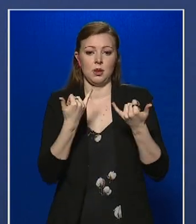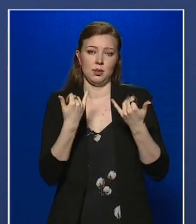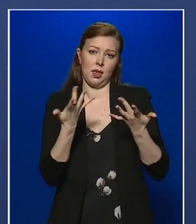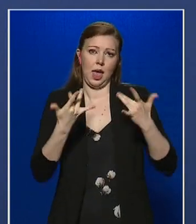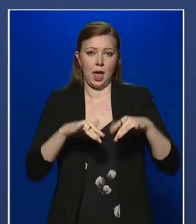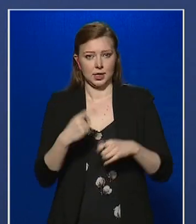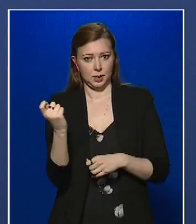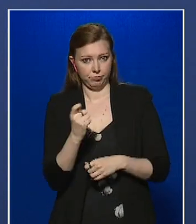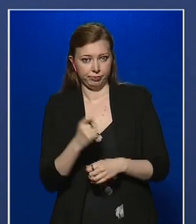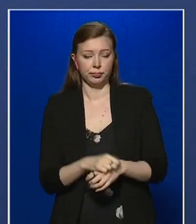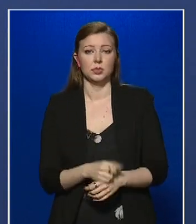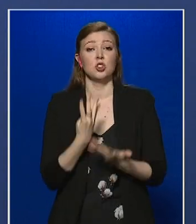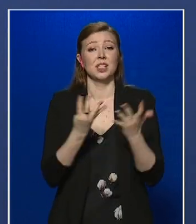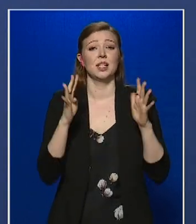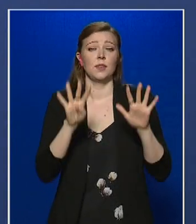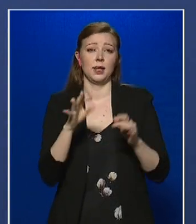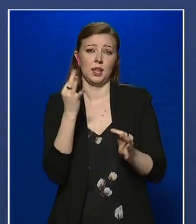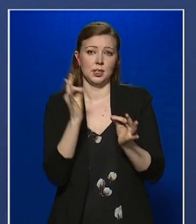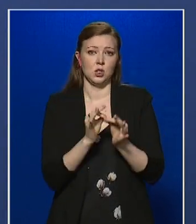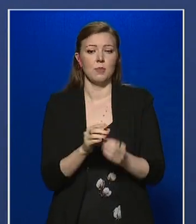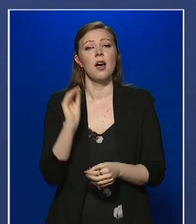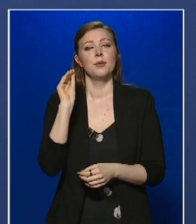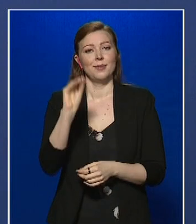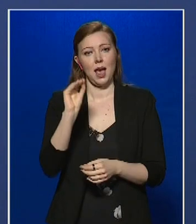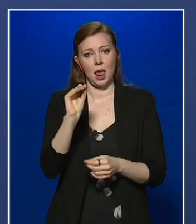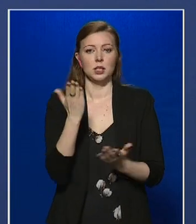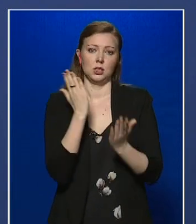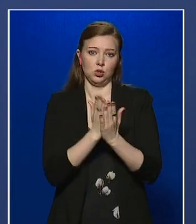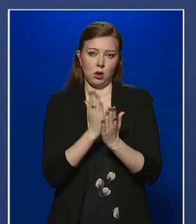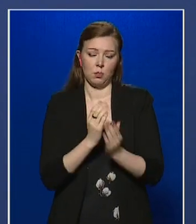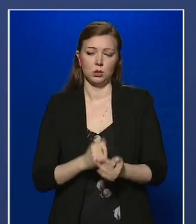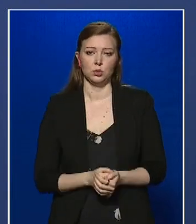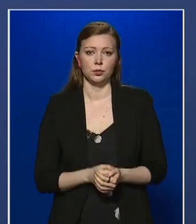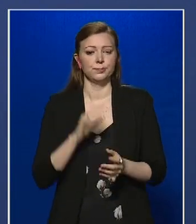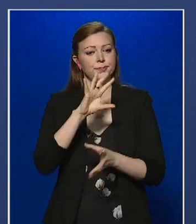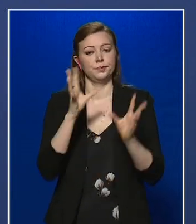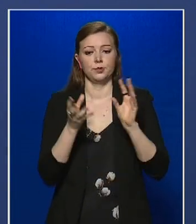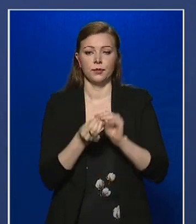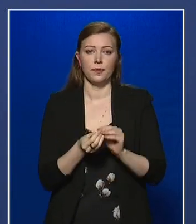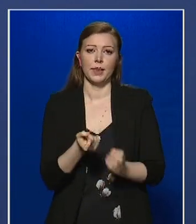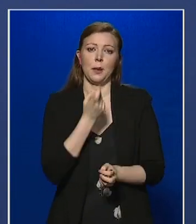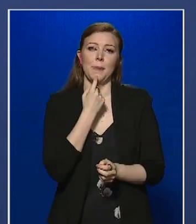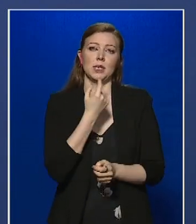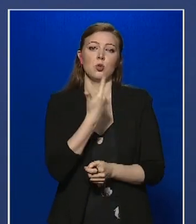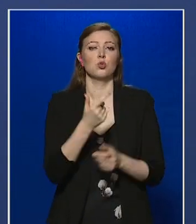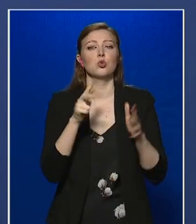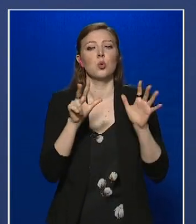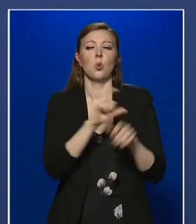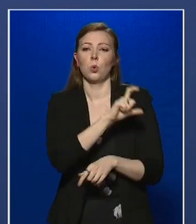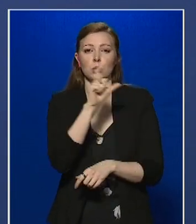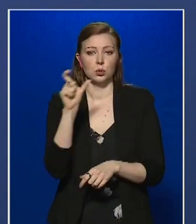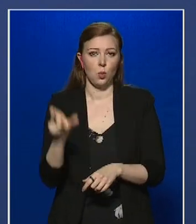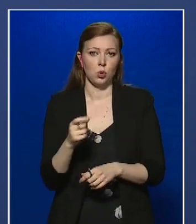bírságot, míg 99 esetben feljelentést alkalmaztunk, így összesen március 28-a